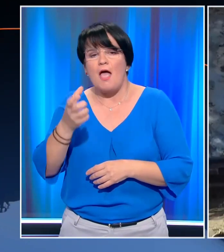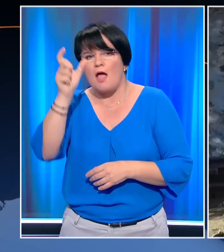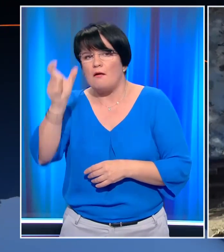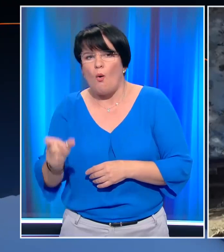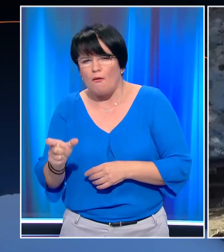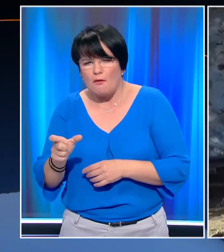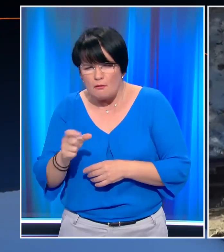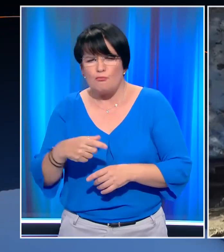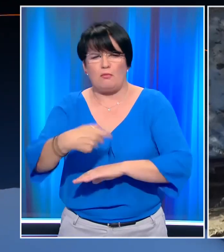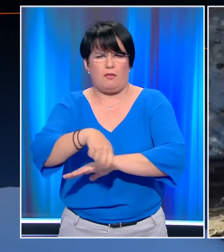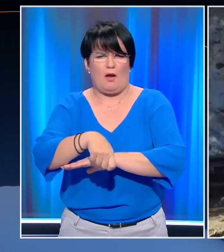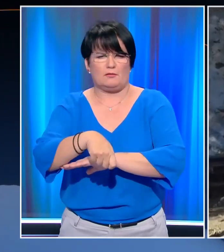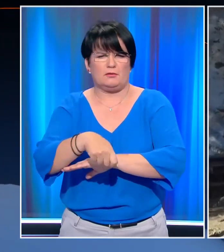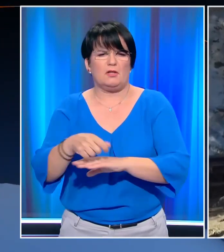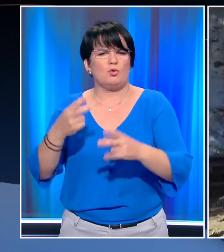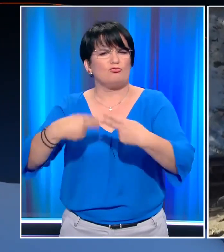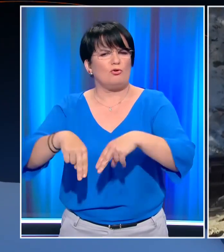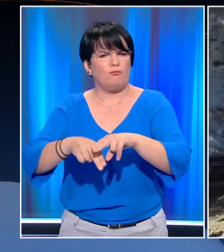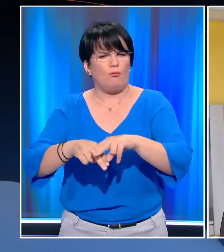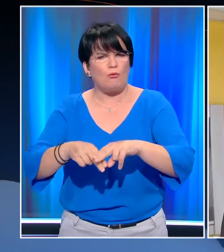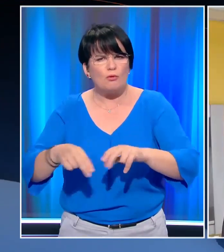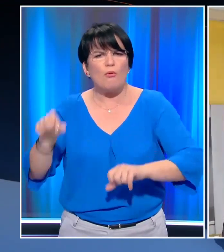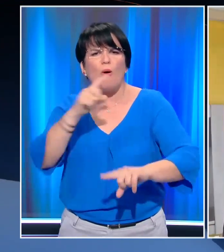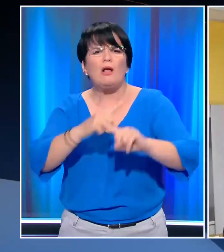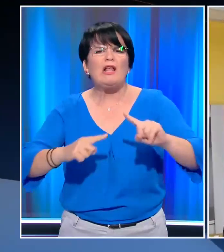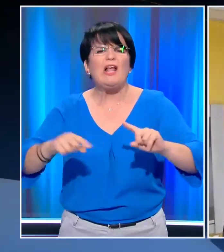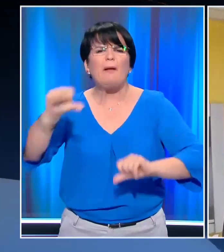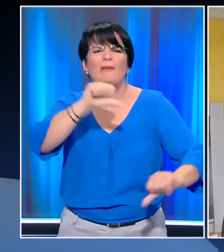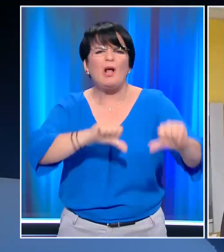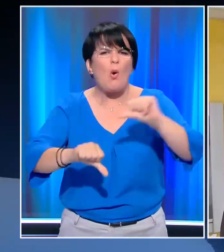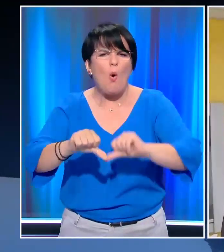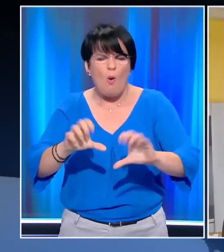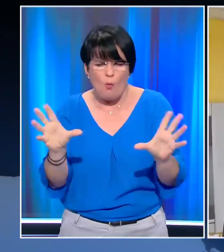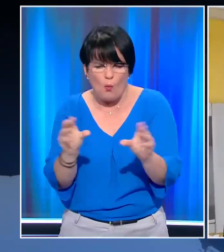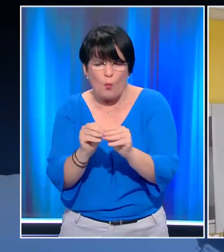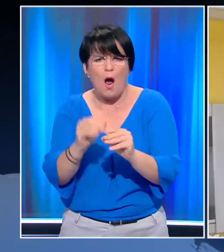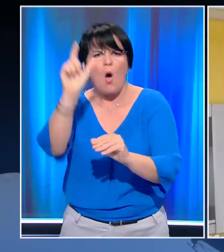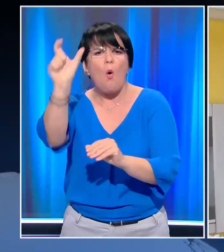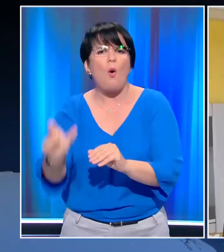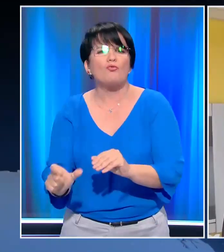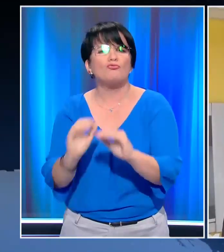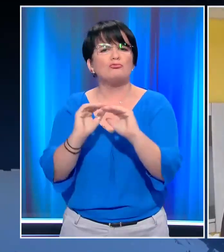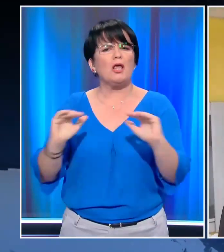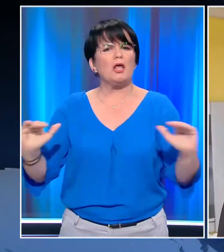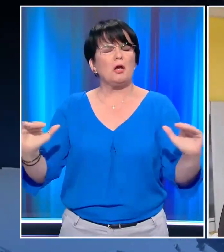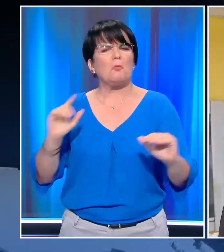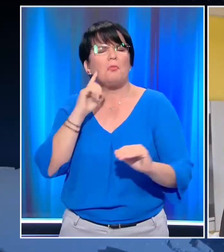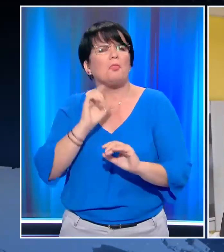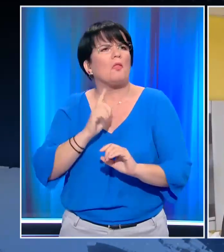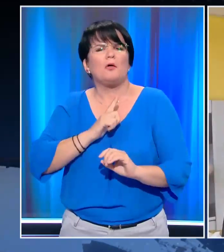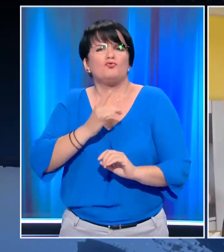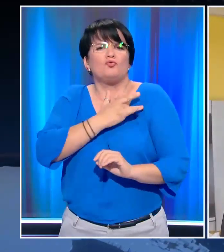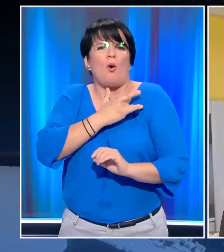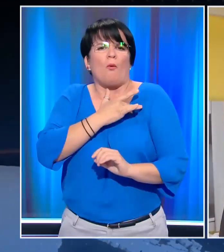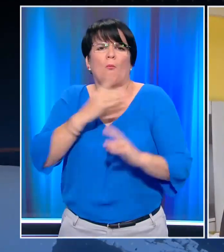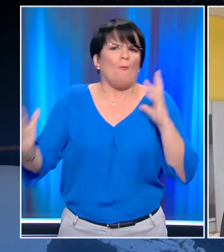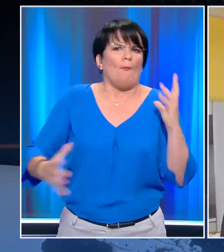μέλη του Συνοδικού Δικαστηρίου τα μπουκάλια με το θεϊκό οξύ. Δεν το περιμέναμε κανείς γιατί ήταν ήρεμος ο κατηγορούμενος και ξαφνικά έγινε